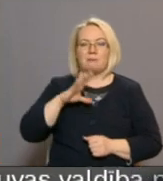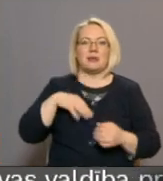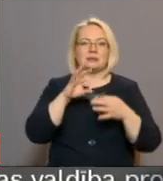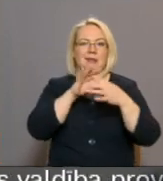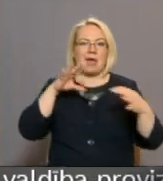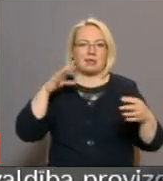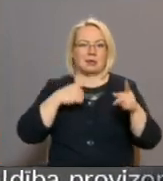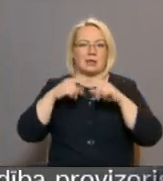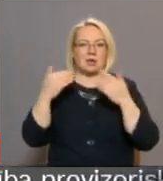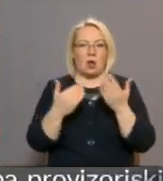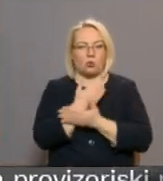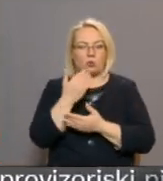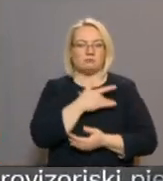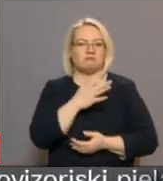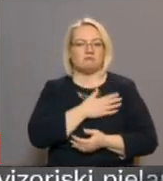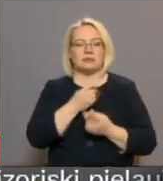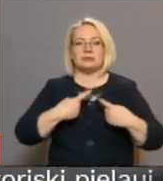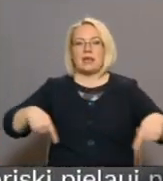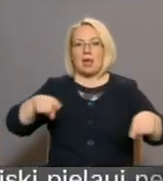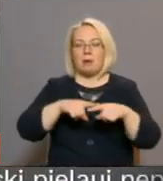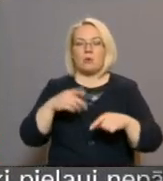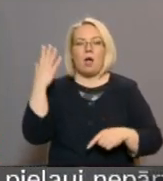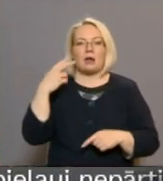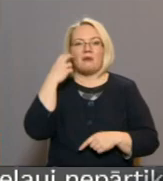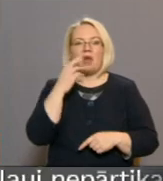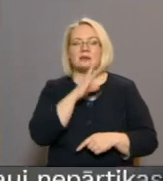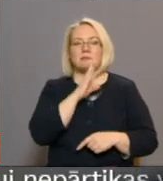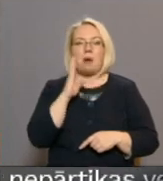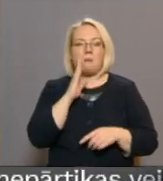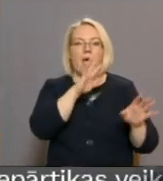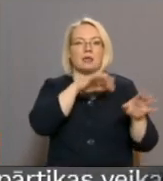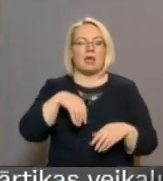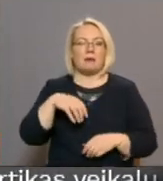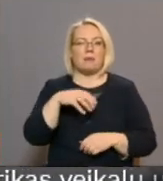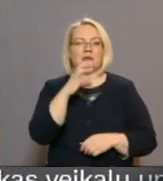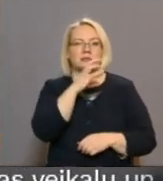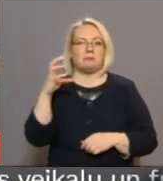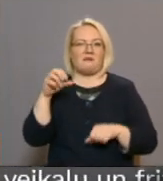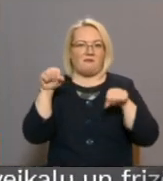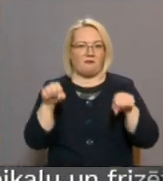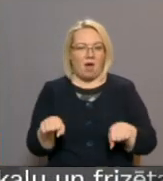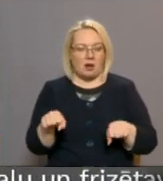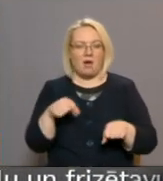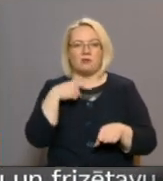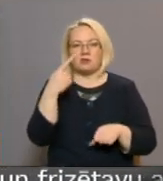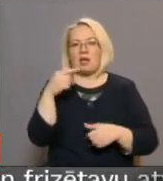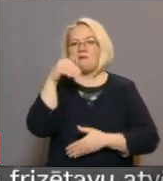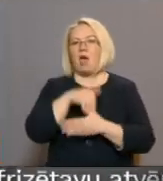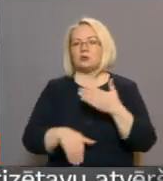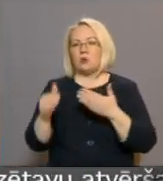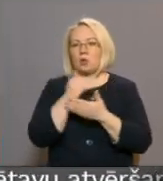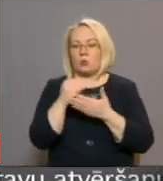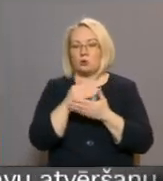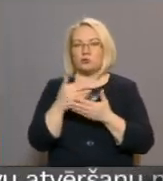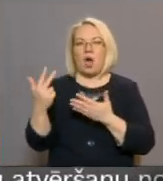neatkarības atjaunošanas atguva zemi, ko saulaik viņa vecmammai atņēma padomju vara. Viņš uzskata, ka vēsturi atkārtojas, jo nepilnus